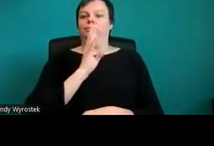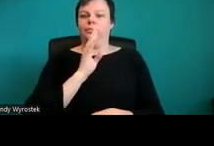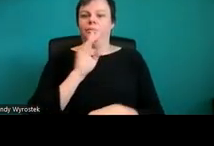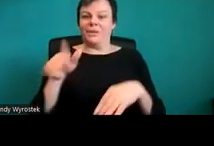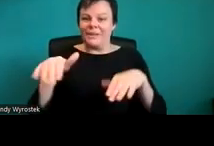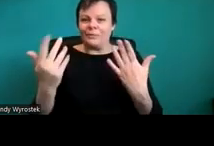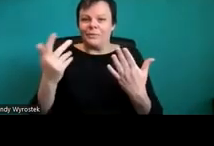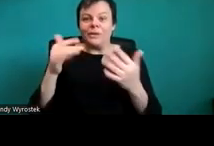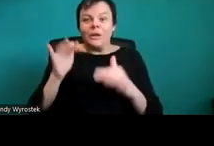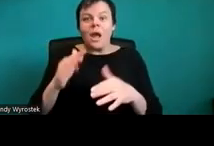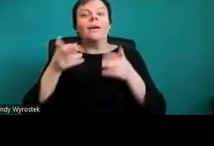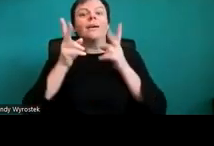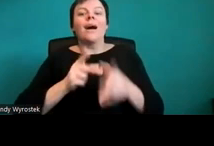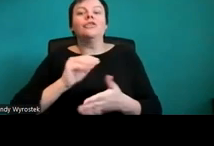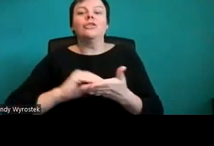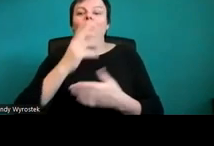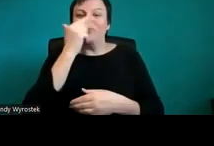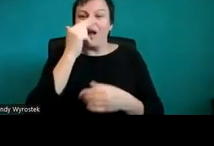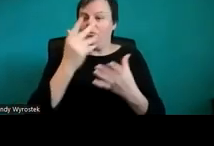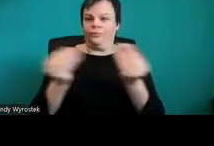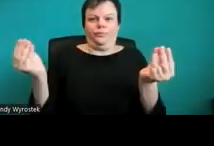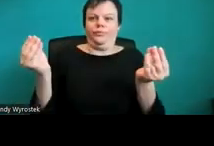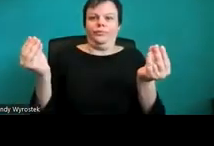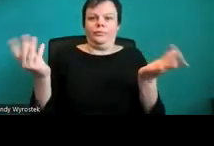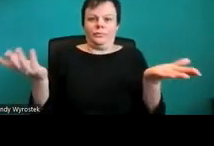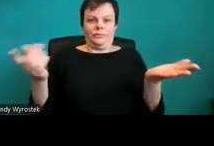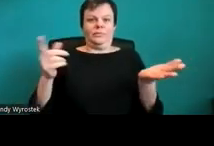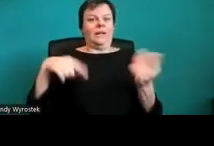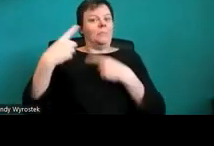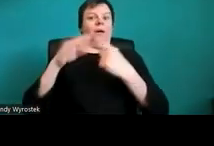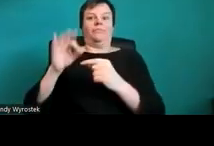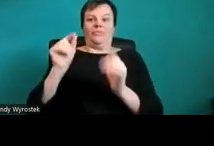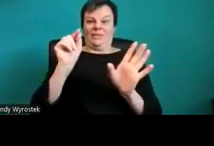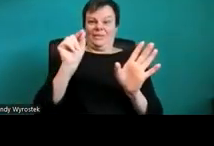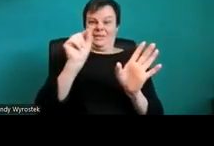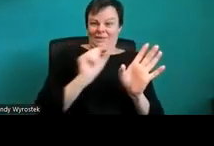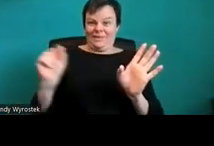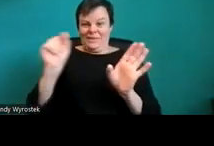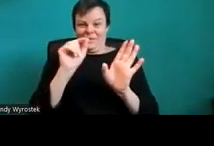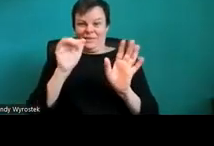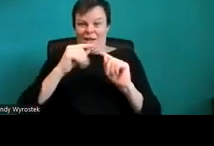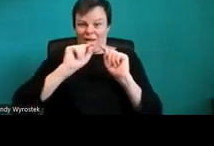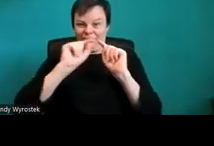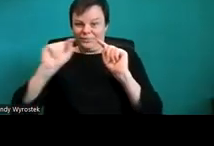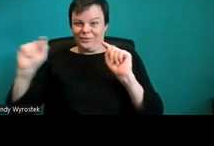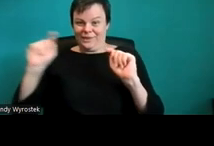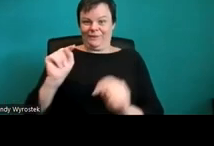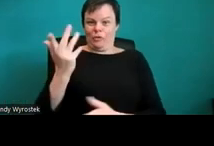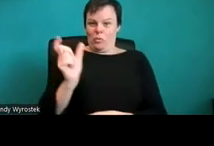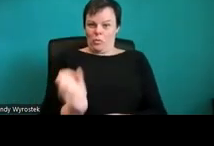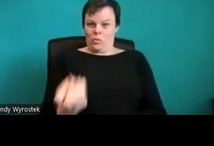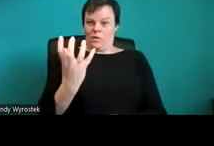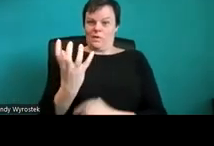Bearbeitungsmodus, dann ist das ein Hinweis darauf, dass vielleicht die Spracheinstellung falsch eingestellt ist.